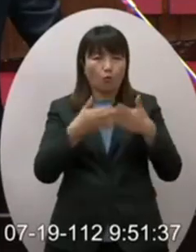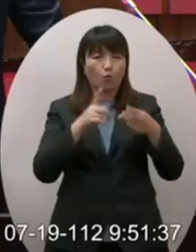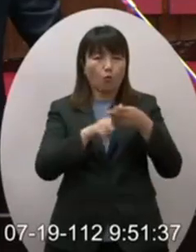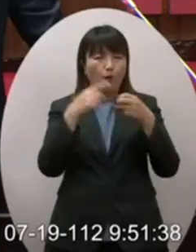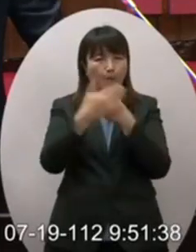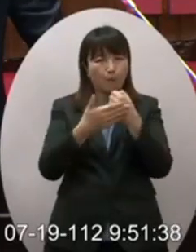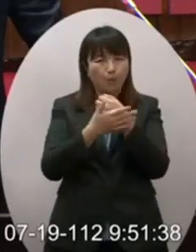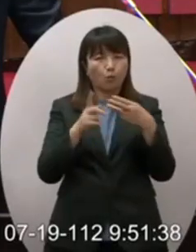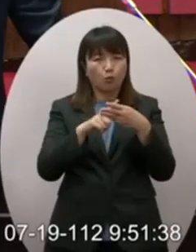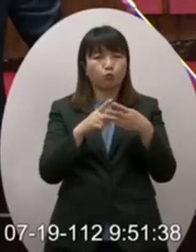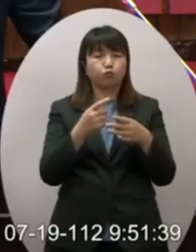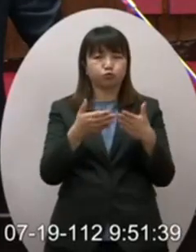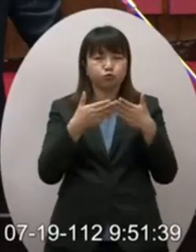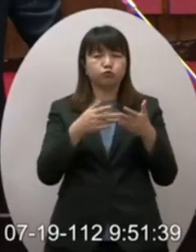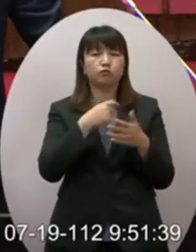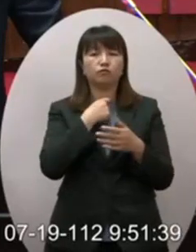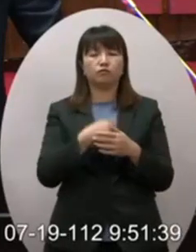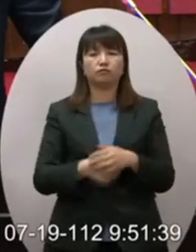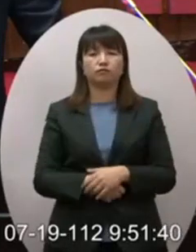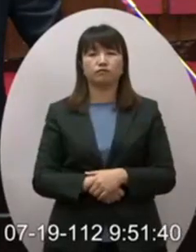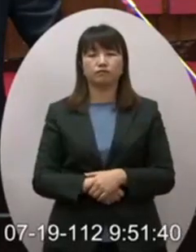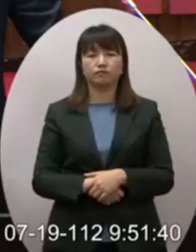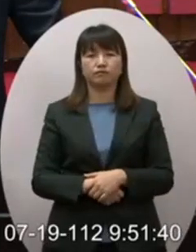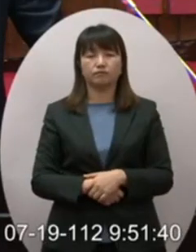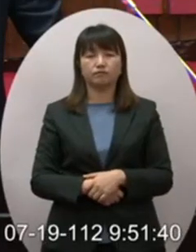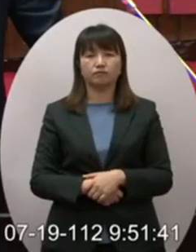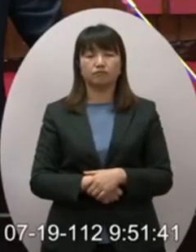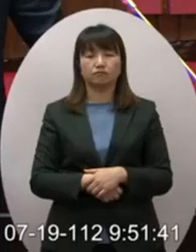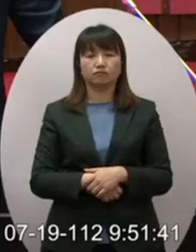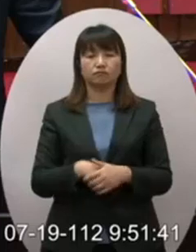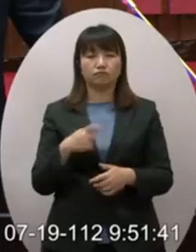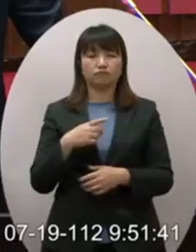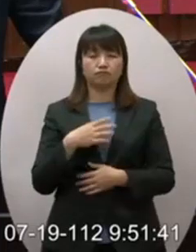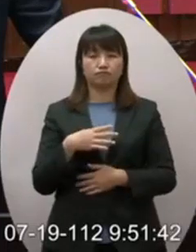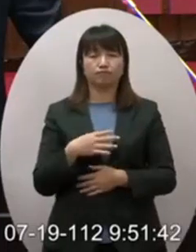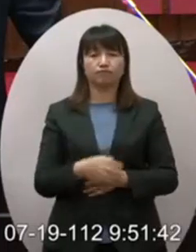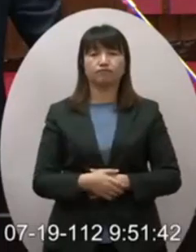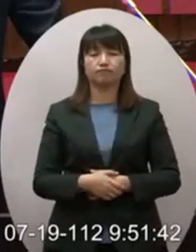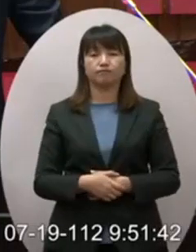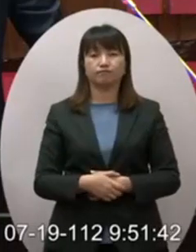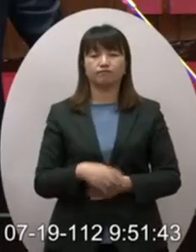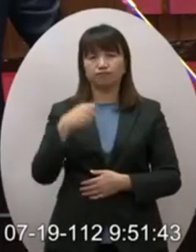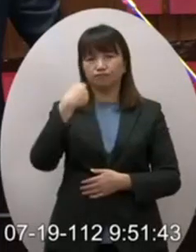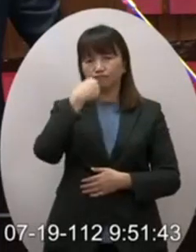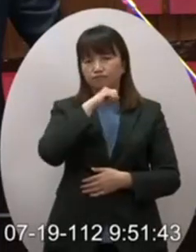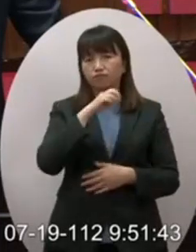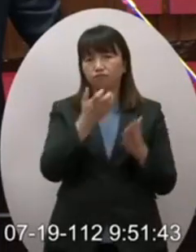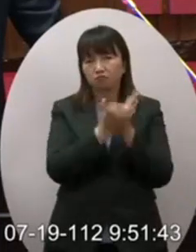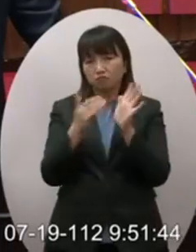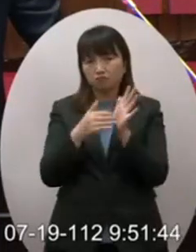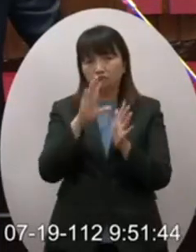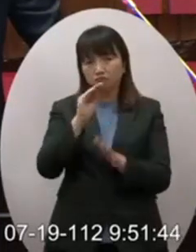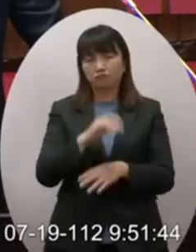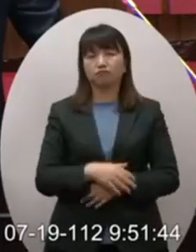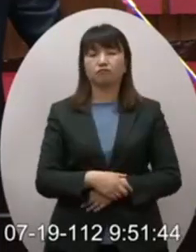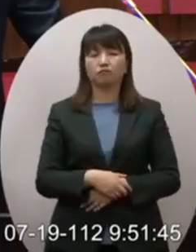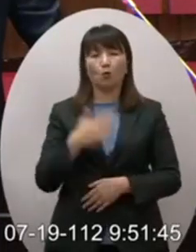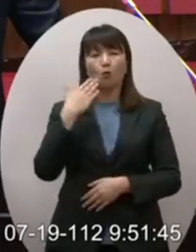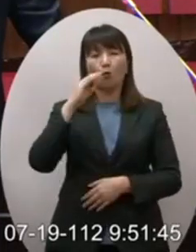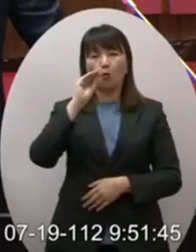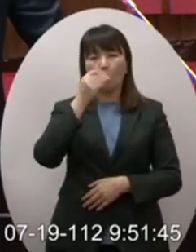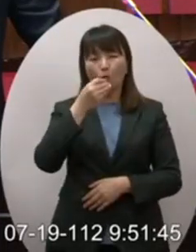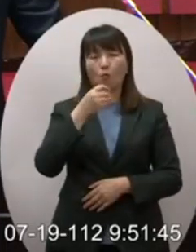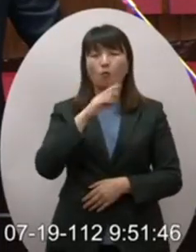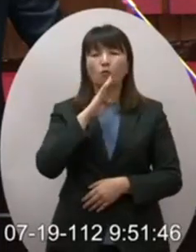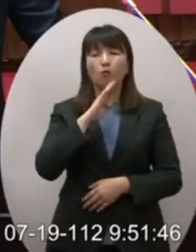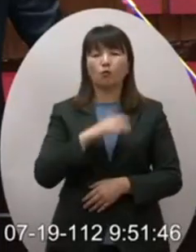的我的保護主義是重要的SoAre you ready?對不對台灣你ready了嗎當萬一